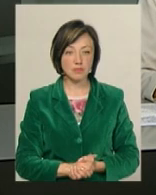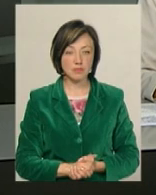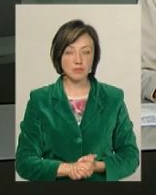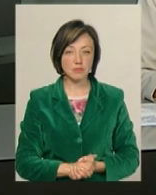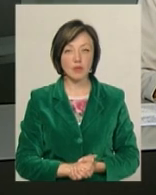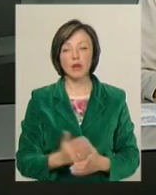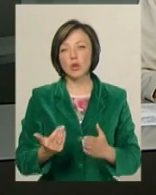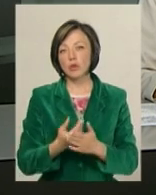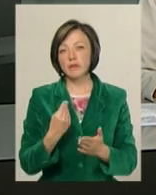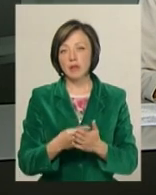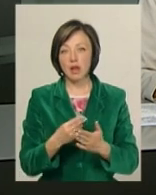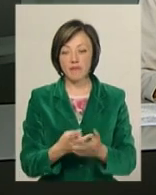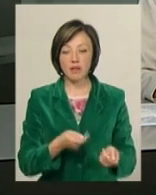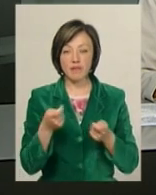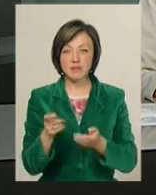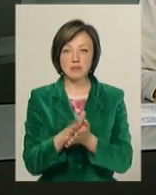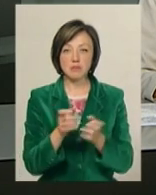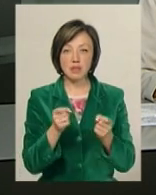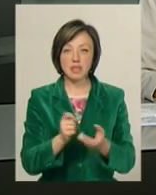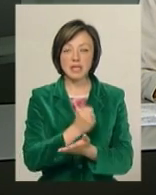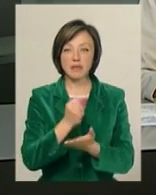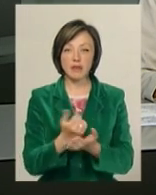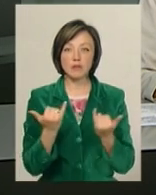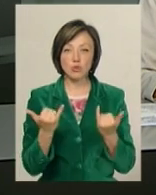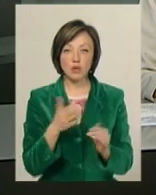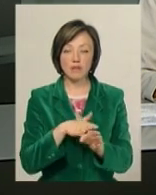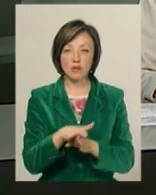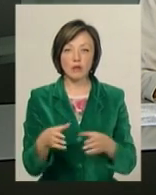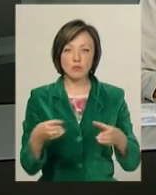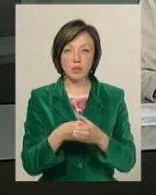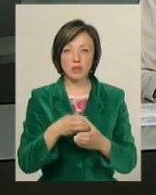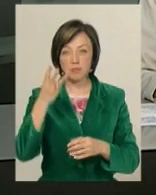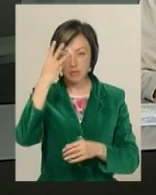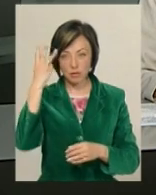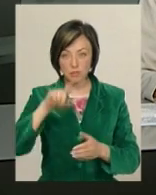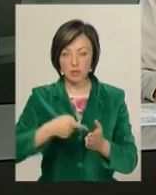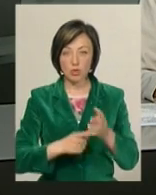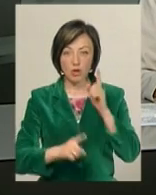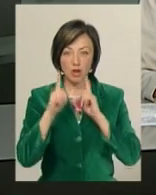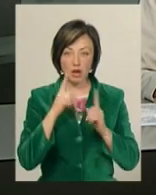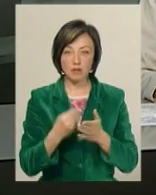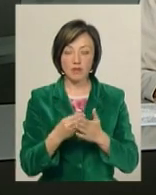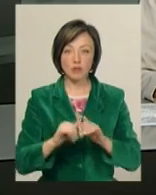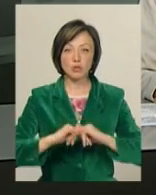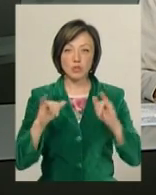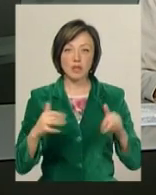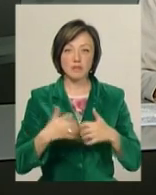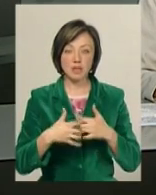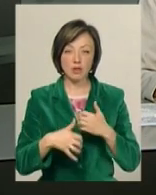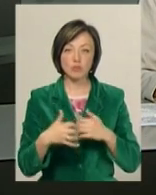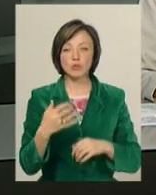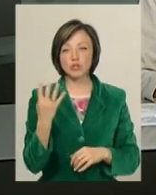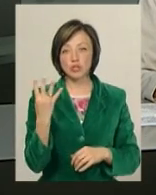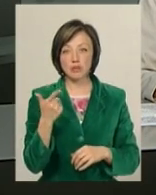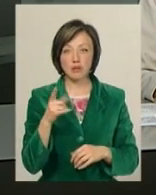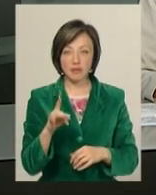Нові тарифи на вивезення сміття затвердив сьогодні виконавчий комітет Хмельницької міської ради. Вартість зросла в середньому на 4